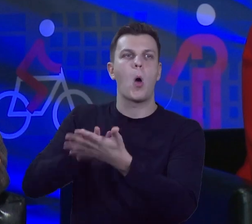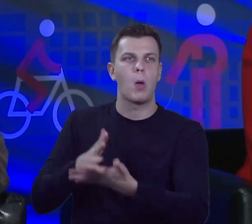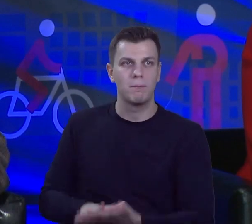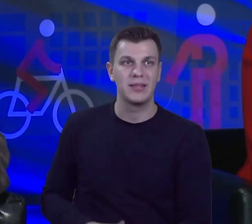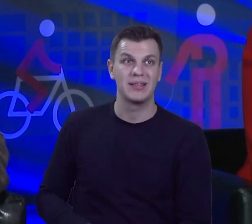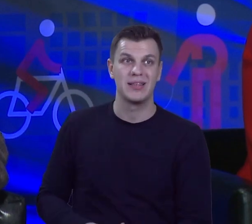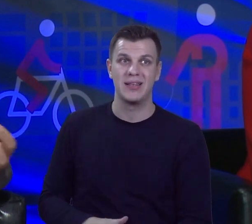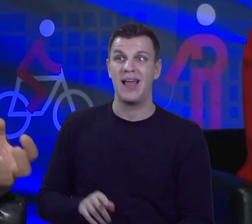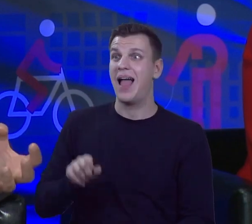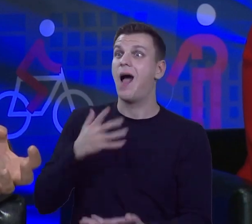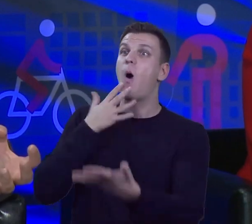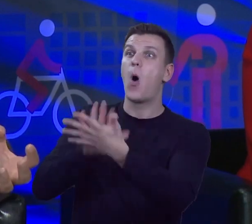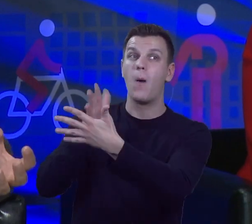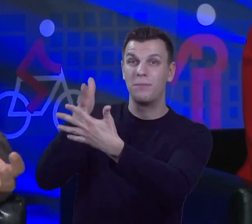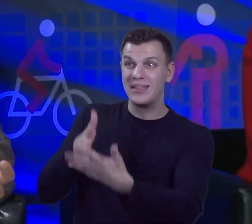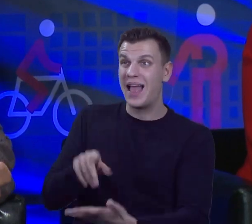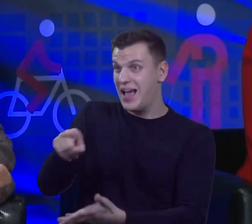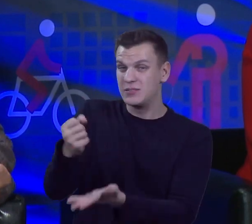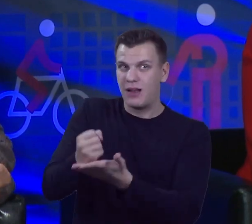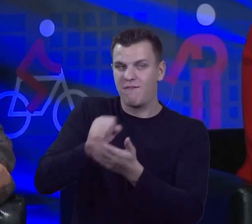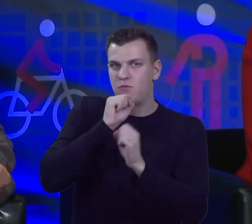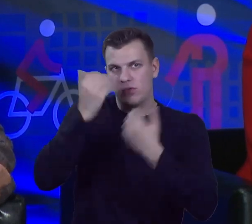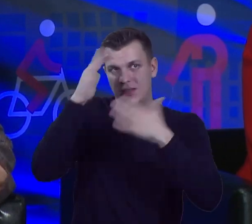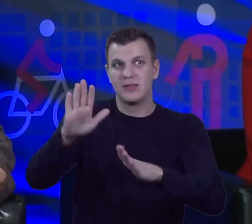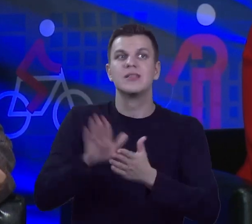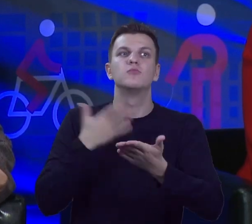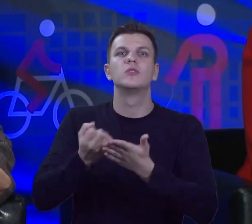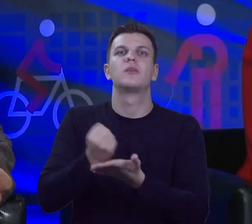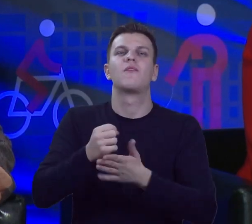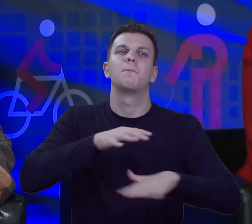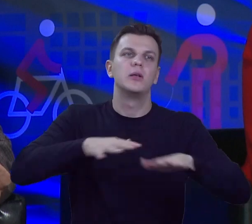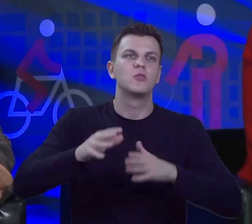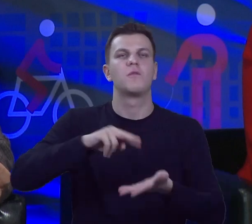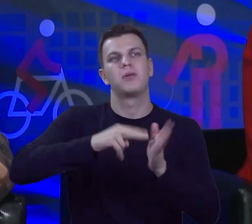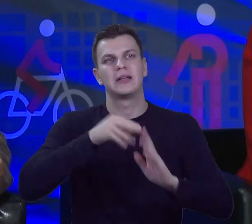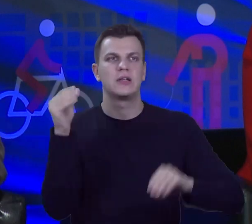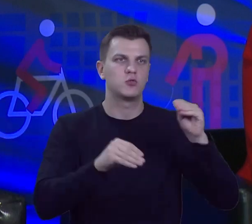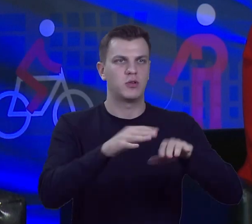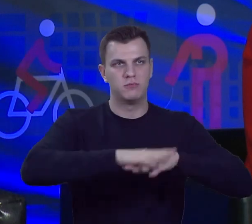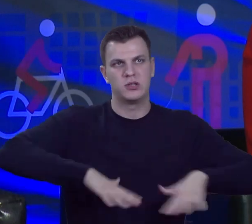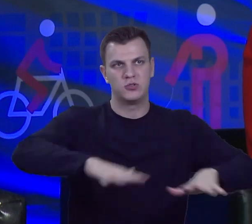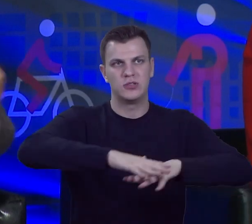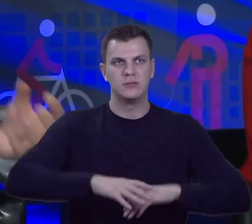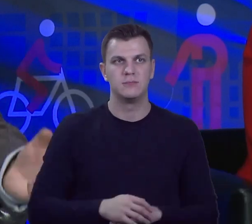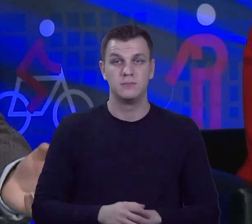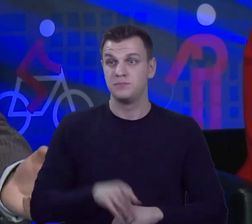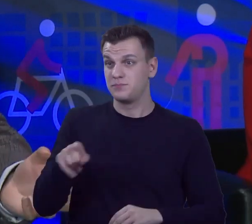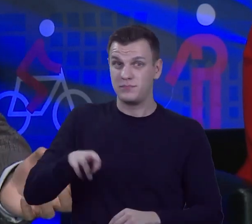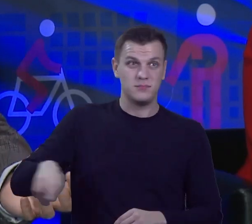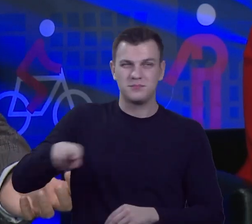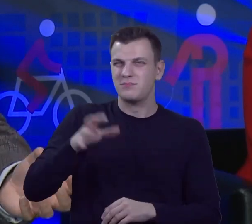którym nie mają zielonego pojęcia. Mówię na przykład o miejscowych planach zagospodarowania przestrzennego. Radni nie są